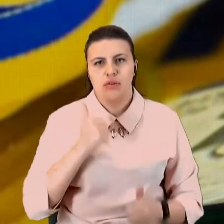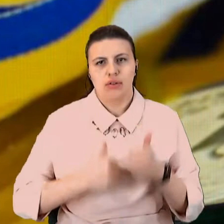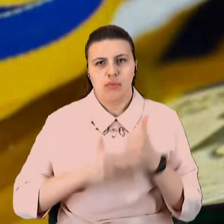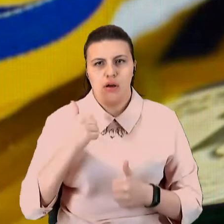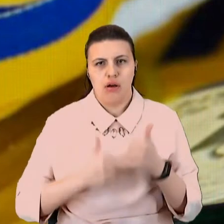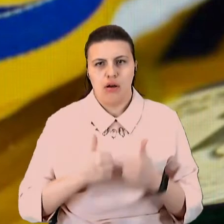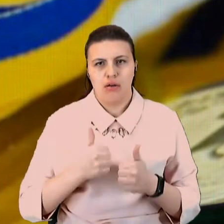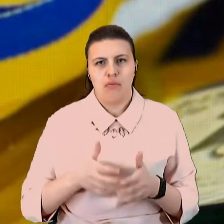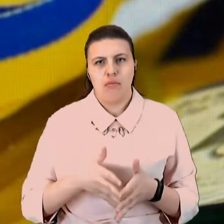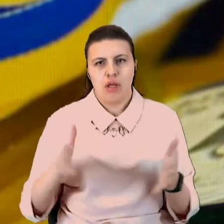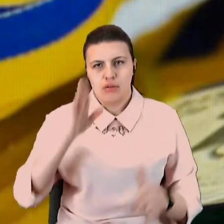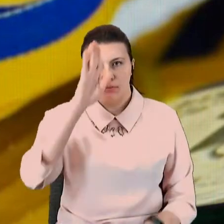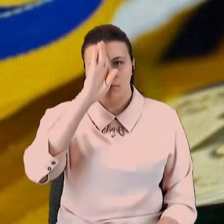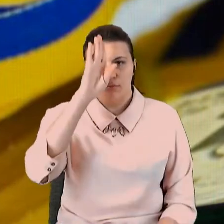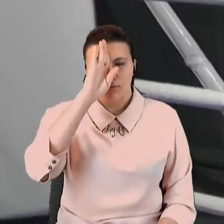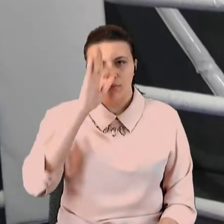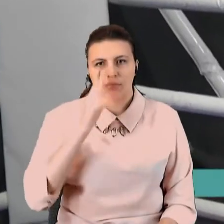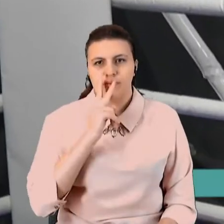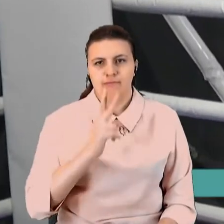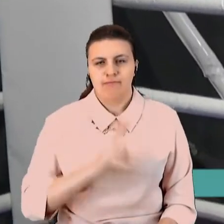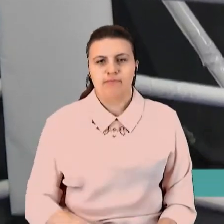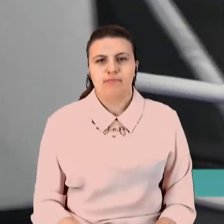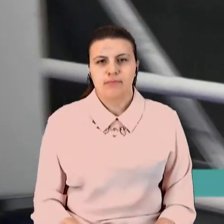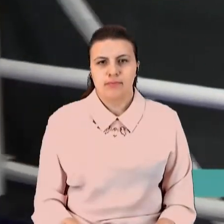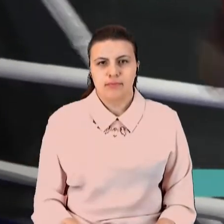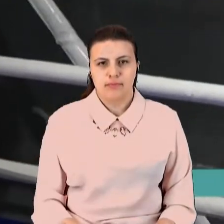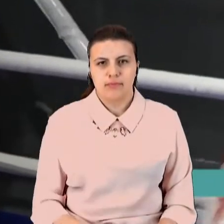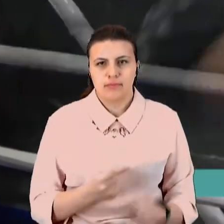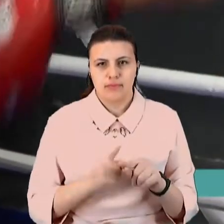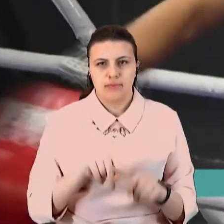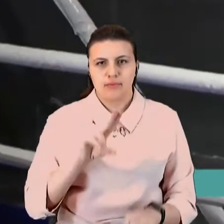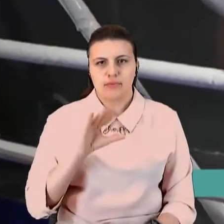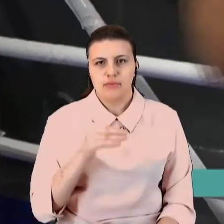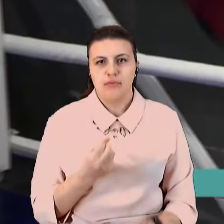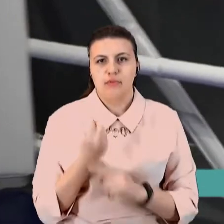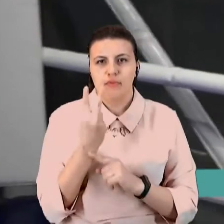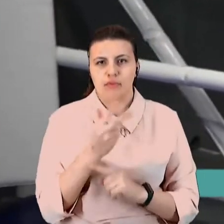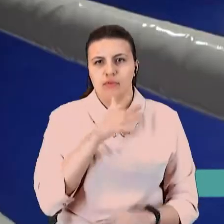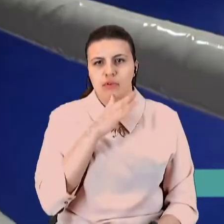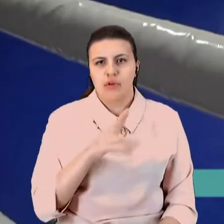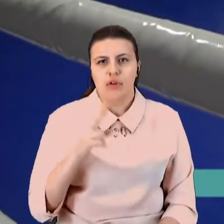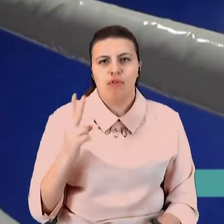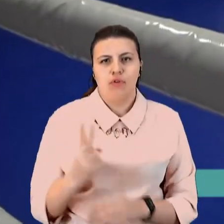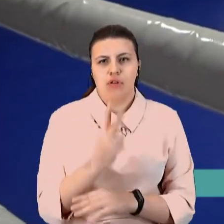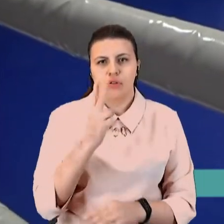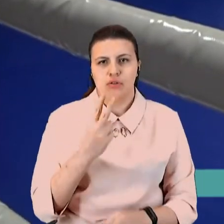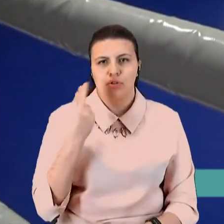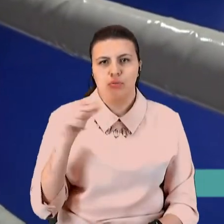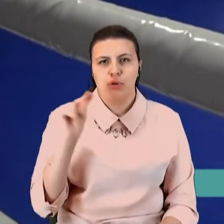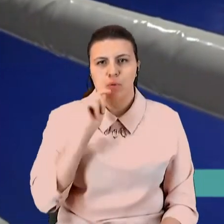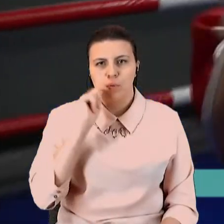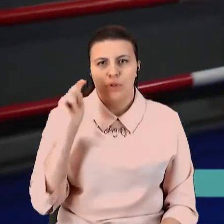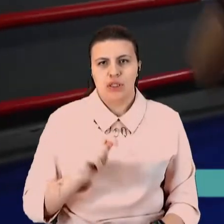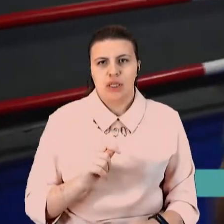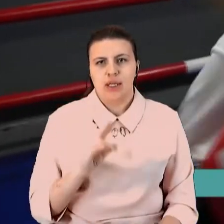більшість – хлопці. Дивіться далі. Це Даша. У своїй 13 вона дворазова чемпіонка України з кікбоксингу. На останніх змаганнях